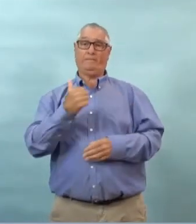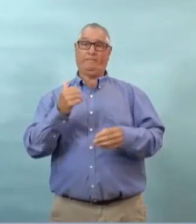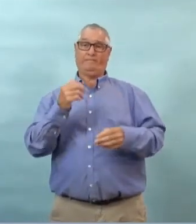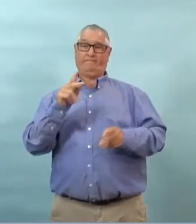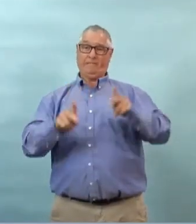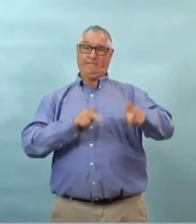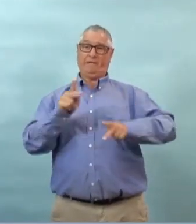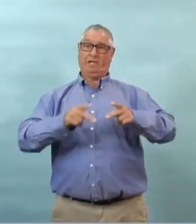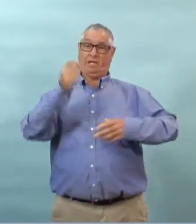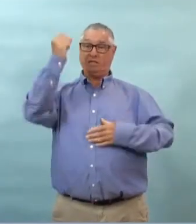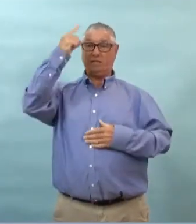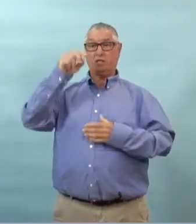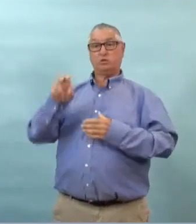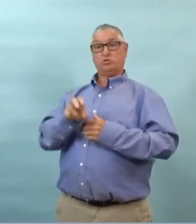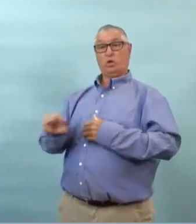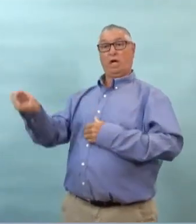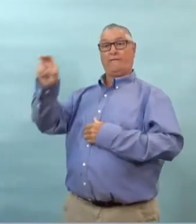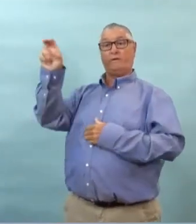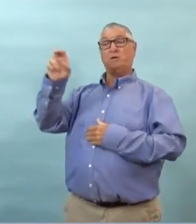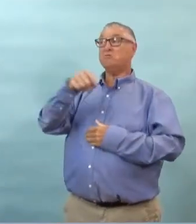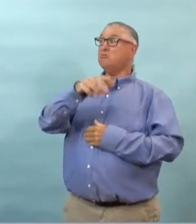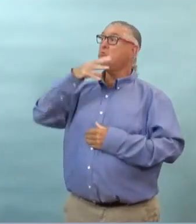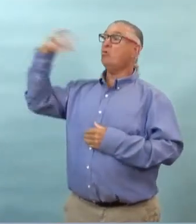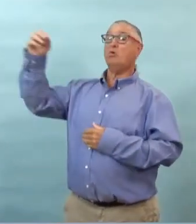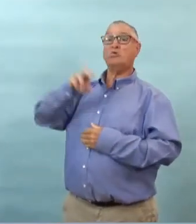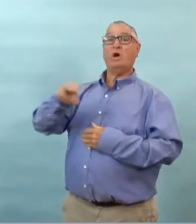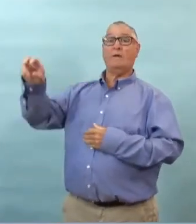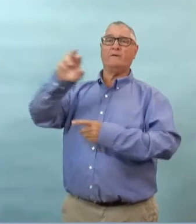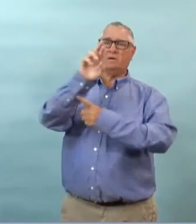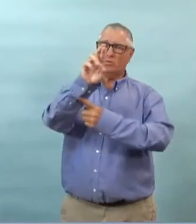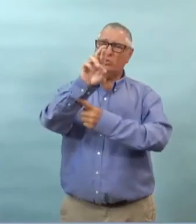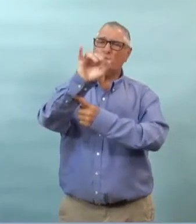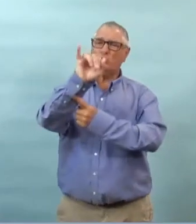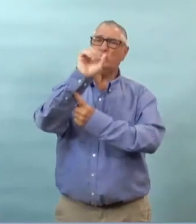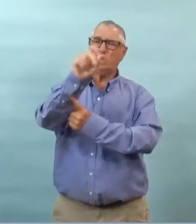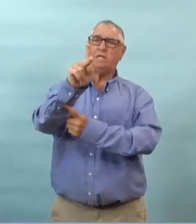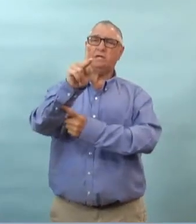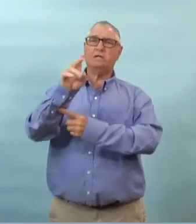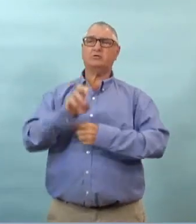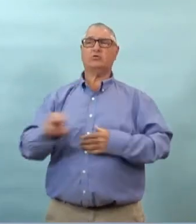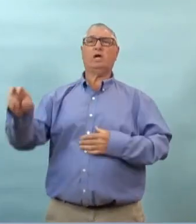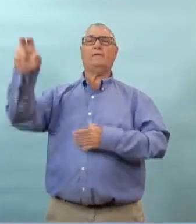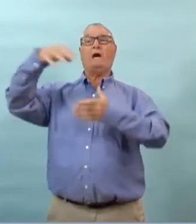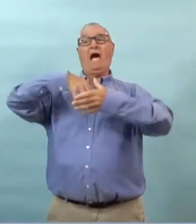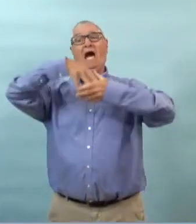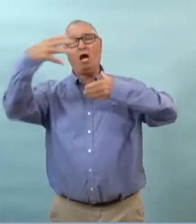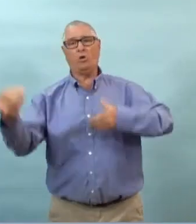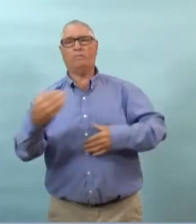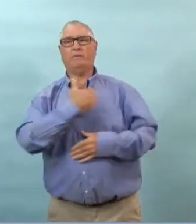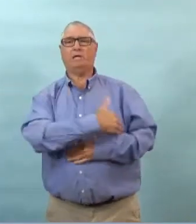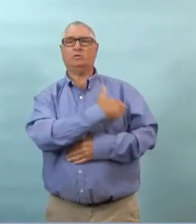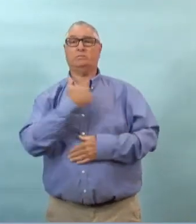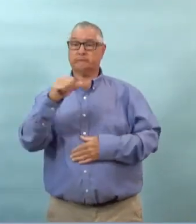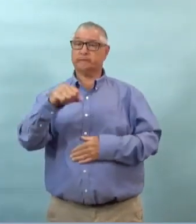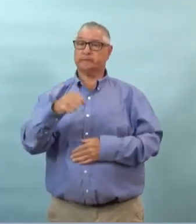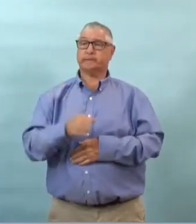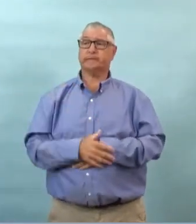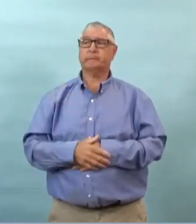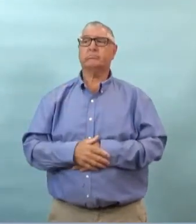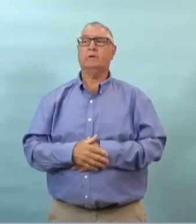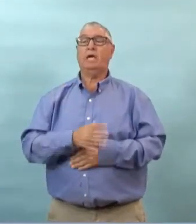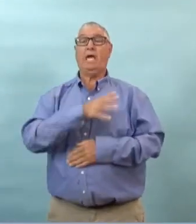il est important que les manitobains comprennent les risques de voyages les risques des contacts